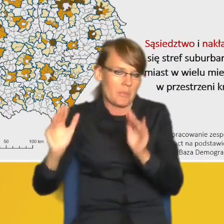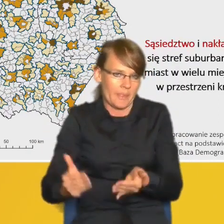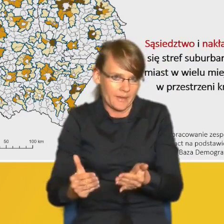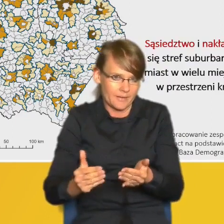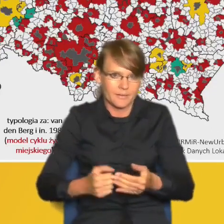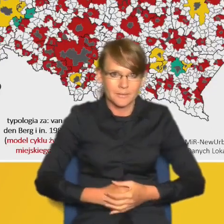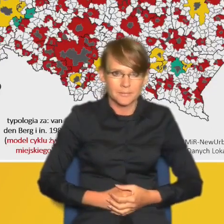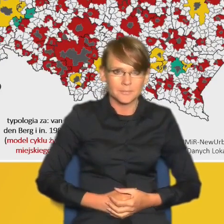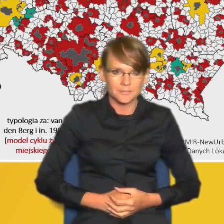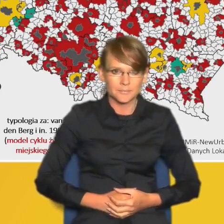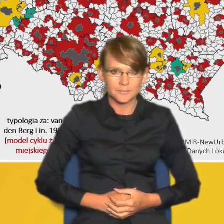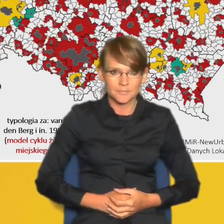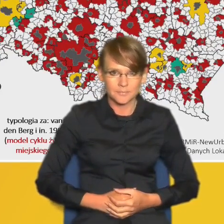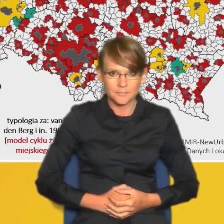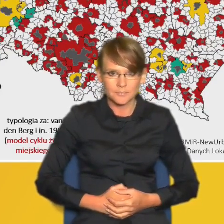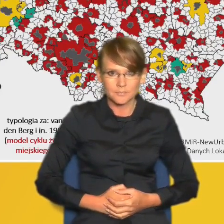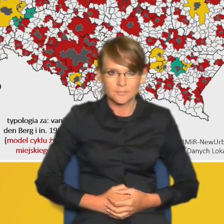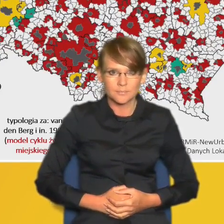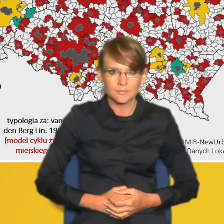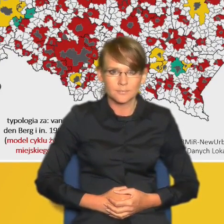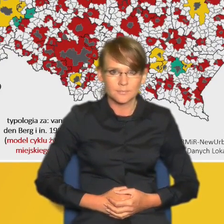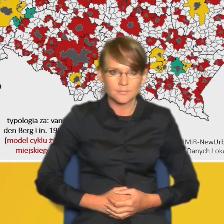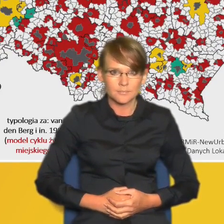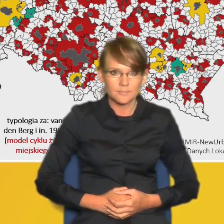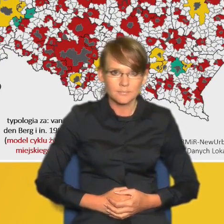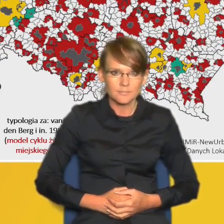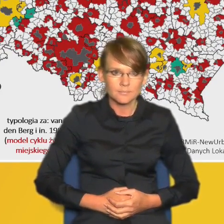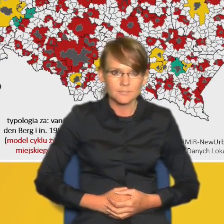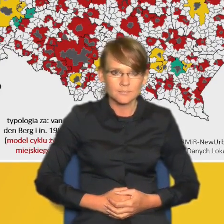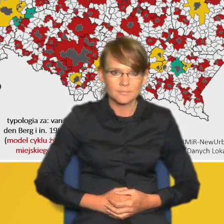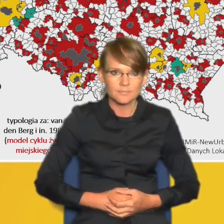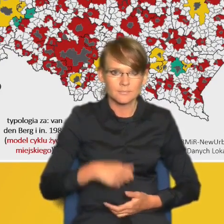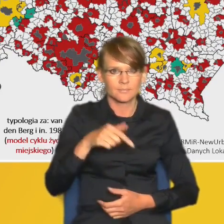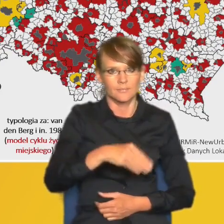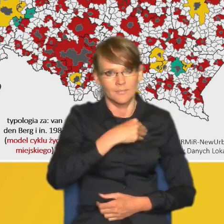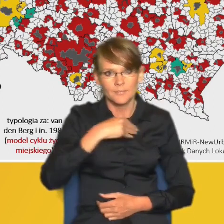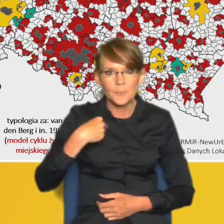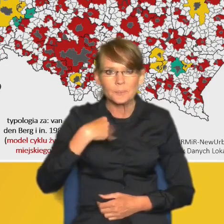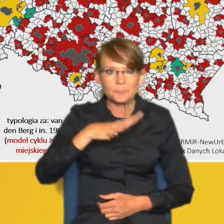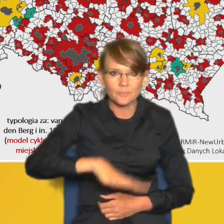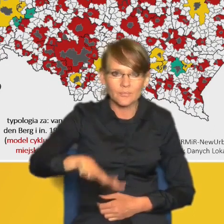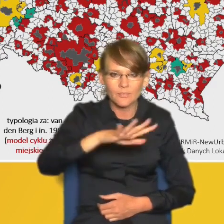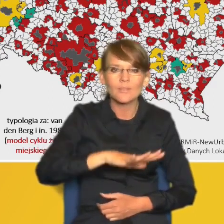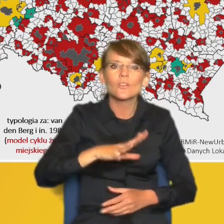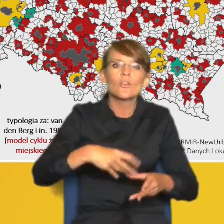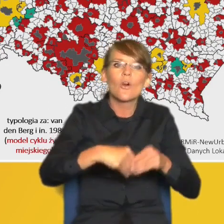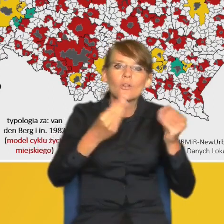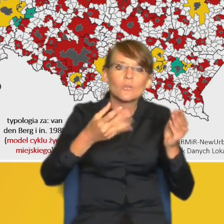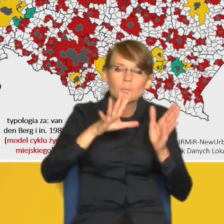stopniu. Polski model urbanizacji w coraz większym stopniu